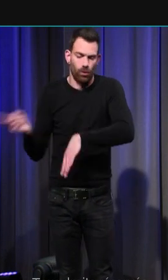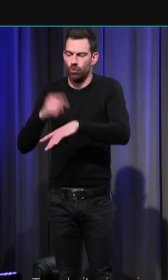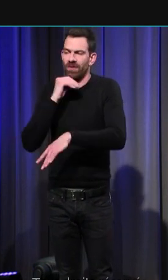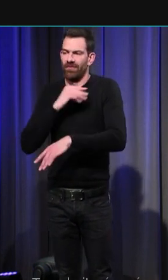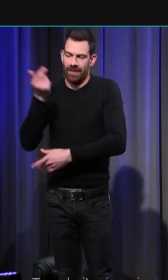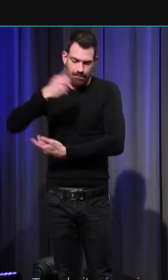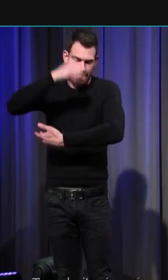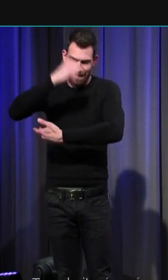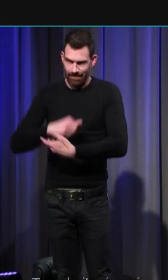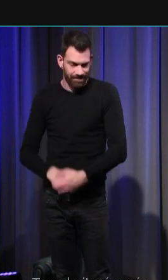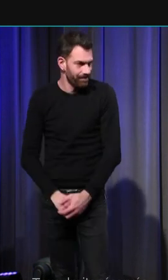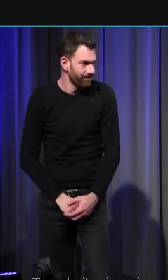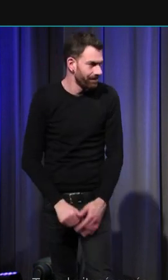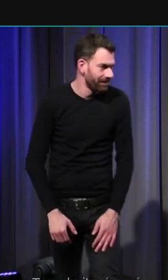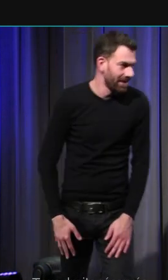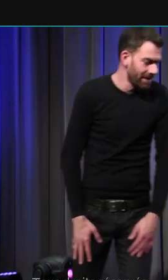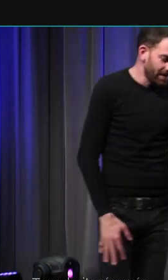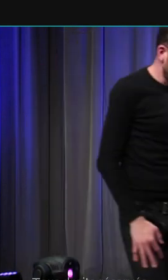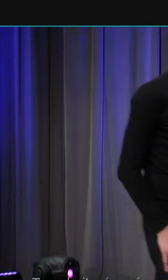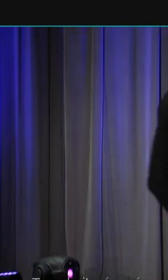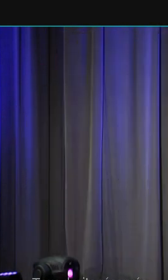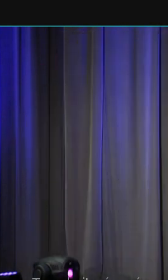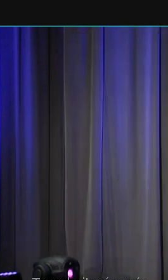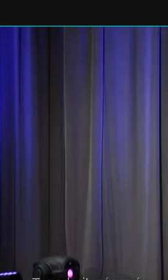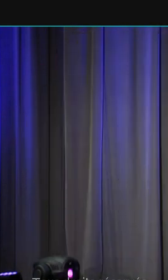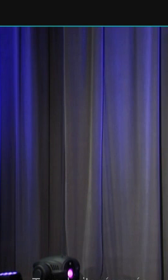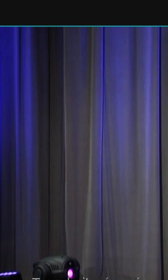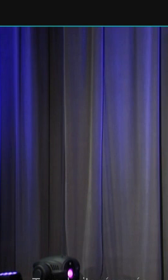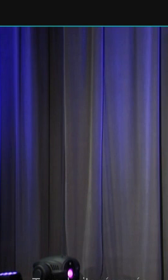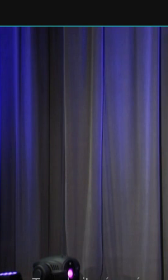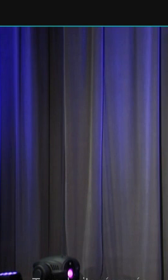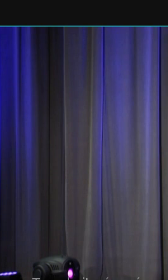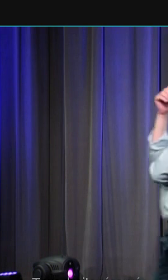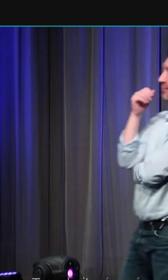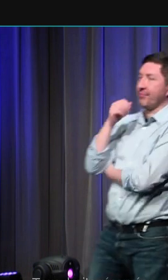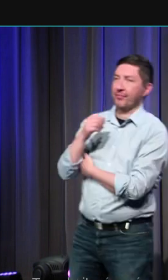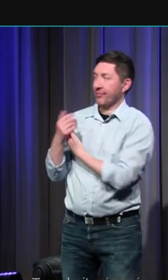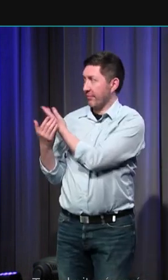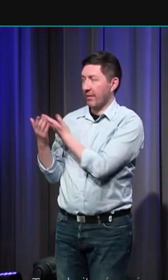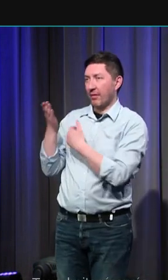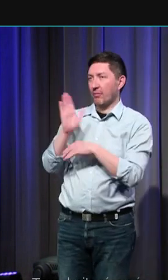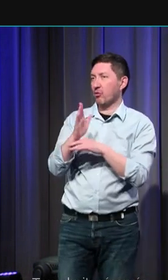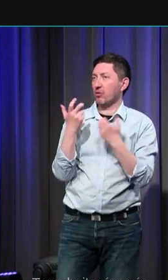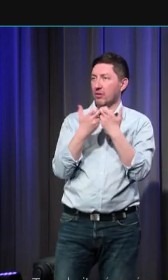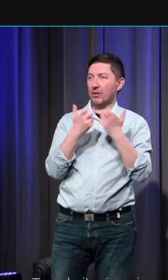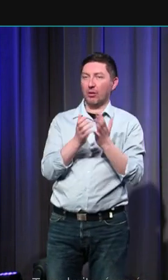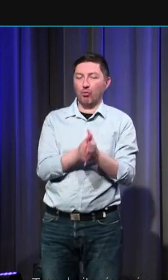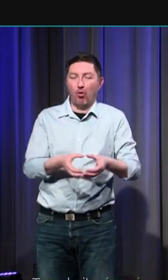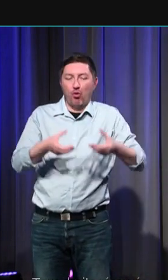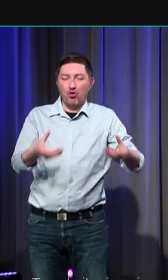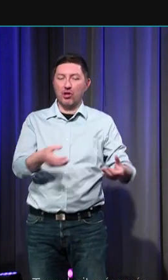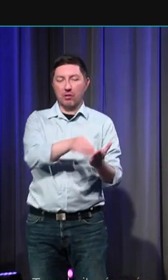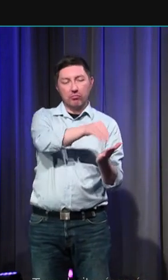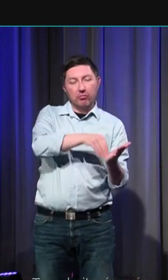je vous ai amené ici des exemples de registres paroissiaux qui viennent d'un sanctuaire à répit que l'on connaît bien qui est